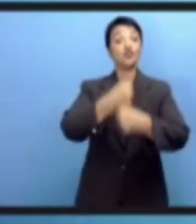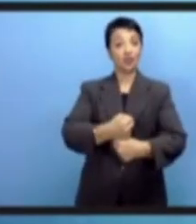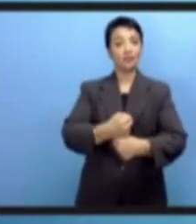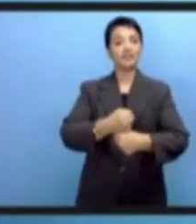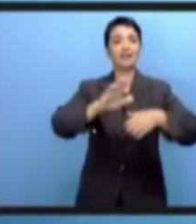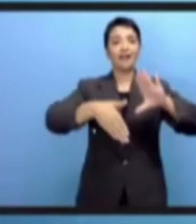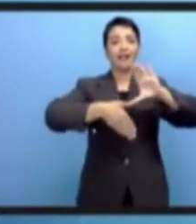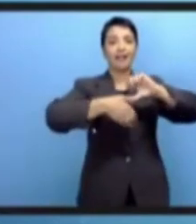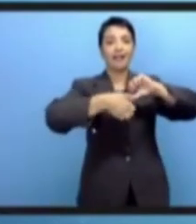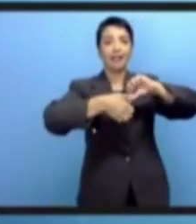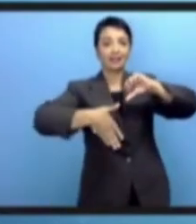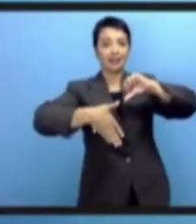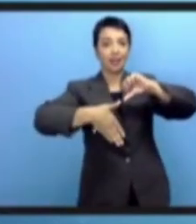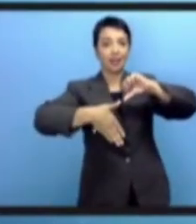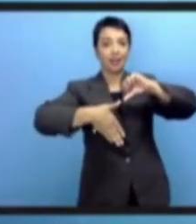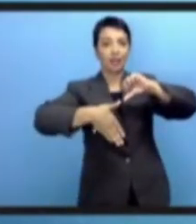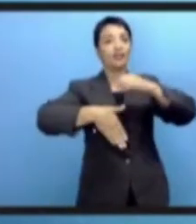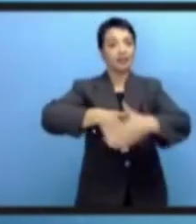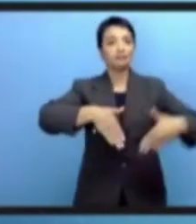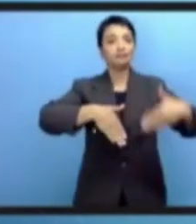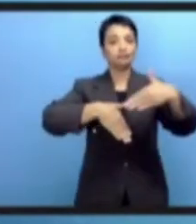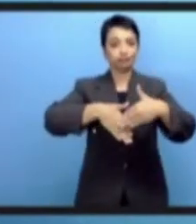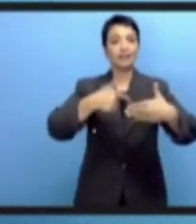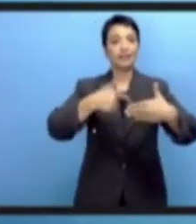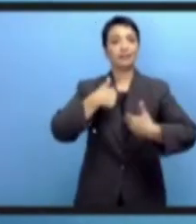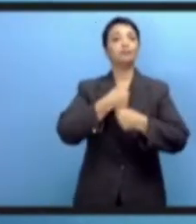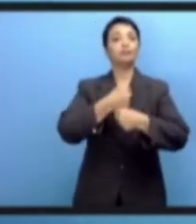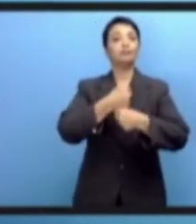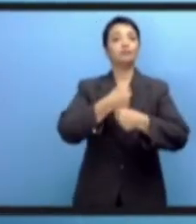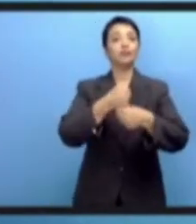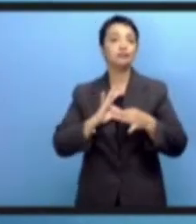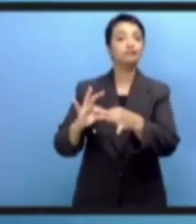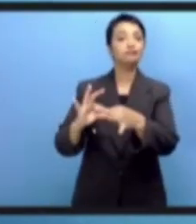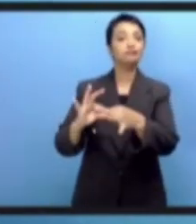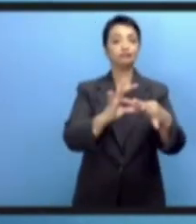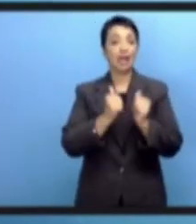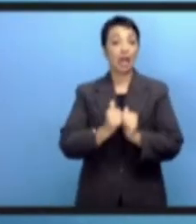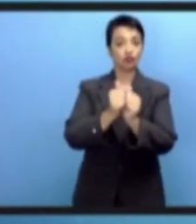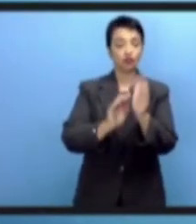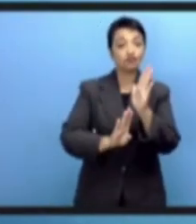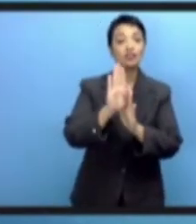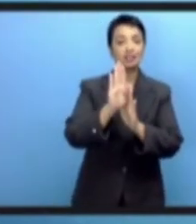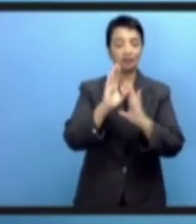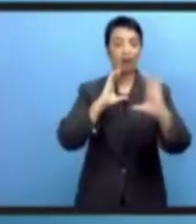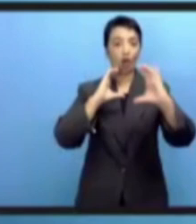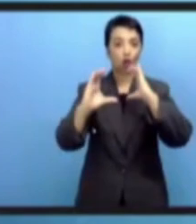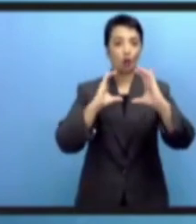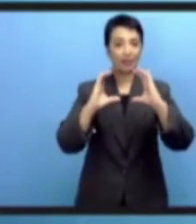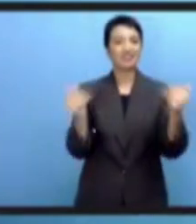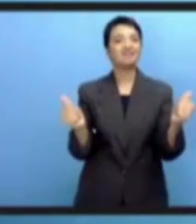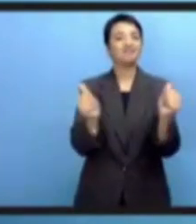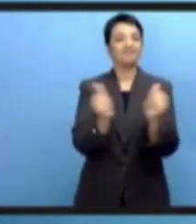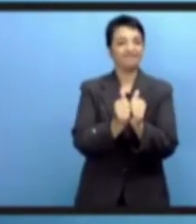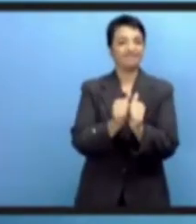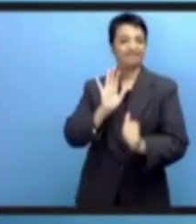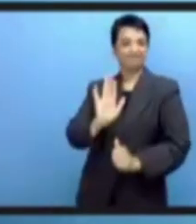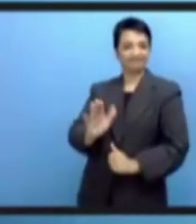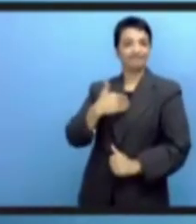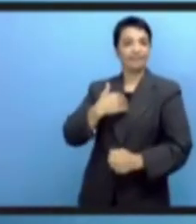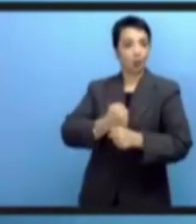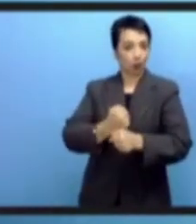представляю Латинскую Америку и Ассоциацию прогрессивных коммуникаций нашего региона.